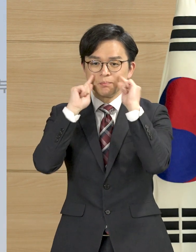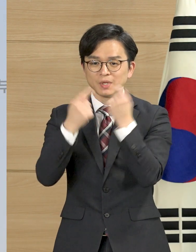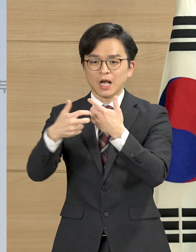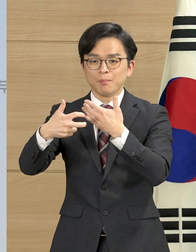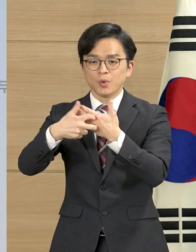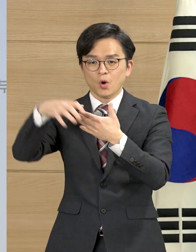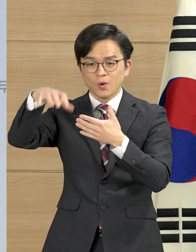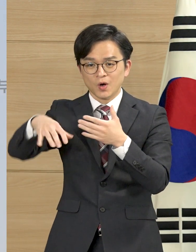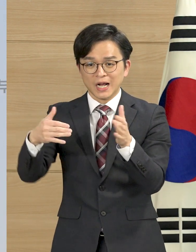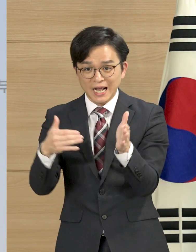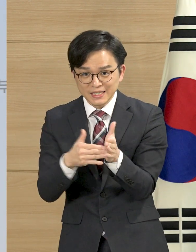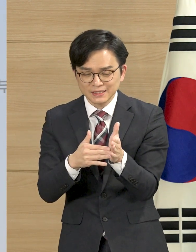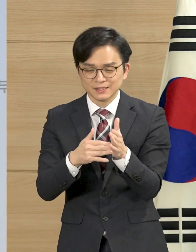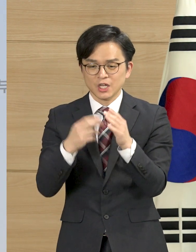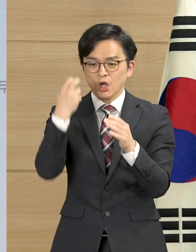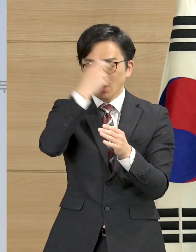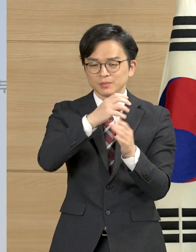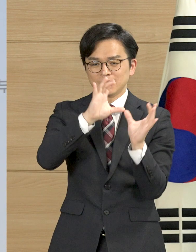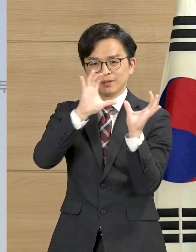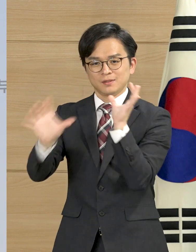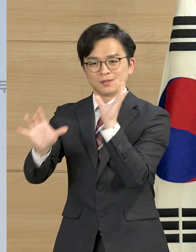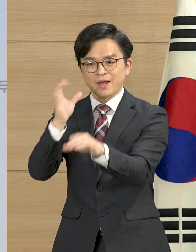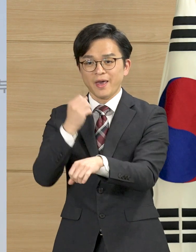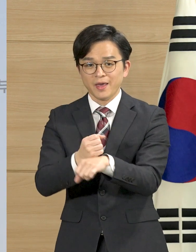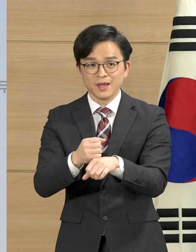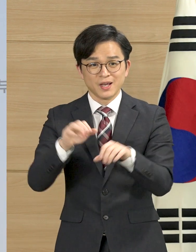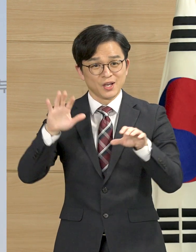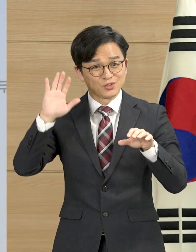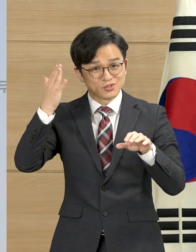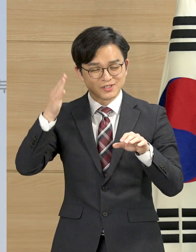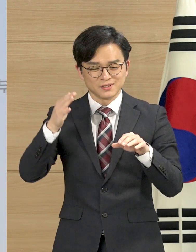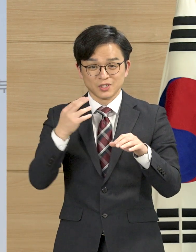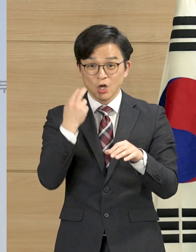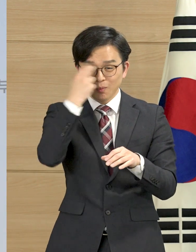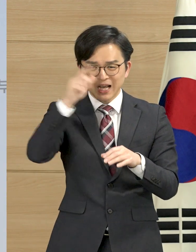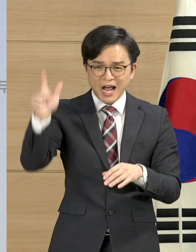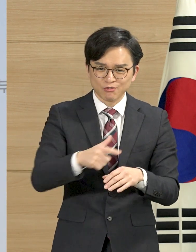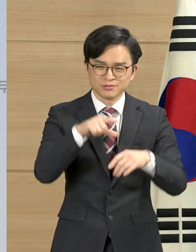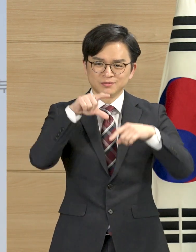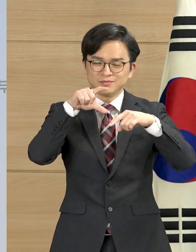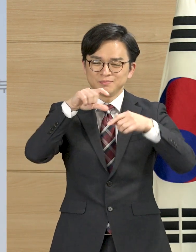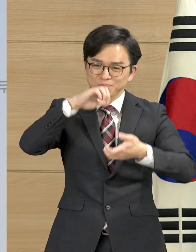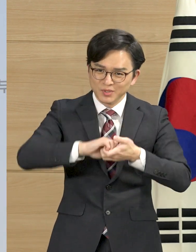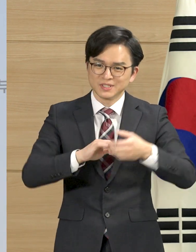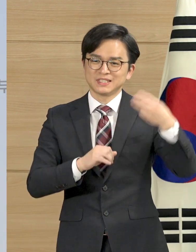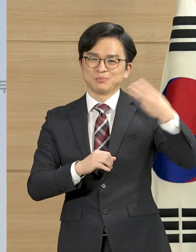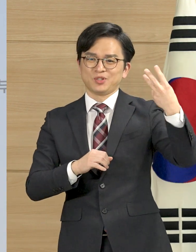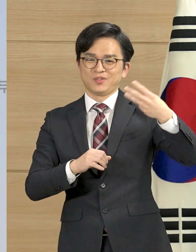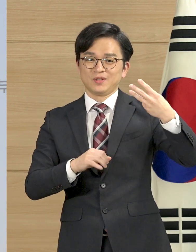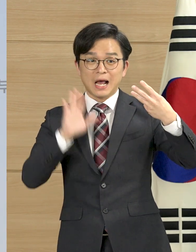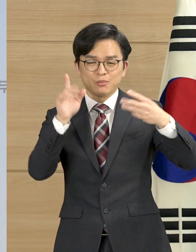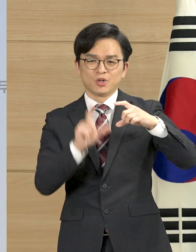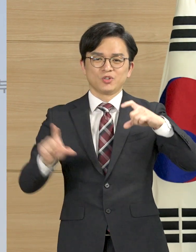검사기관을 확대하여 현재는 하루 3천명 정도의 검사를 시행할 수 있습니다.